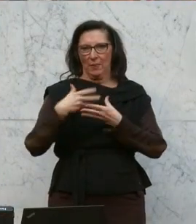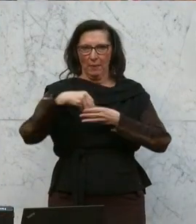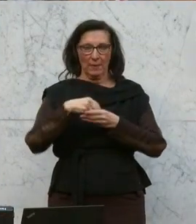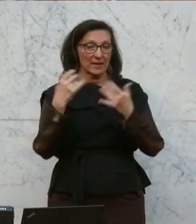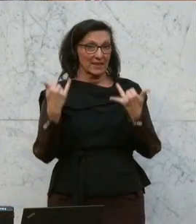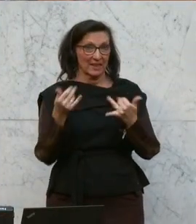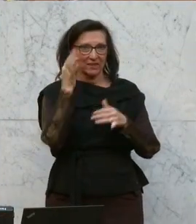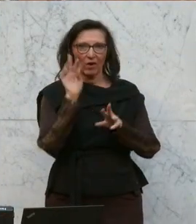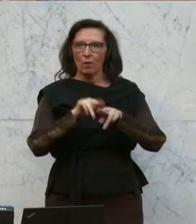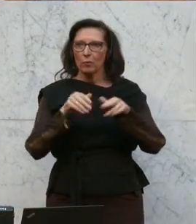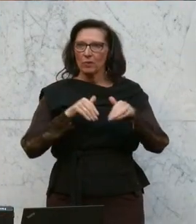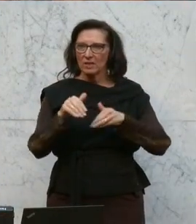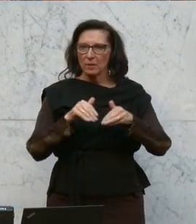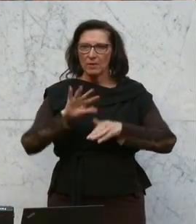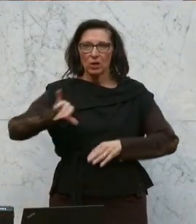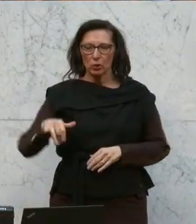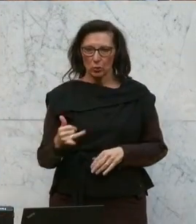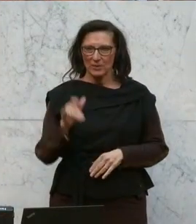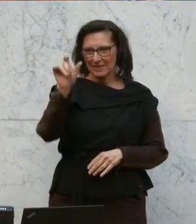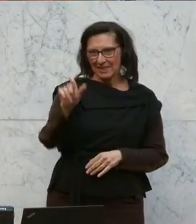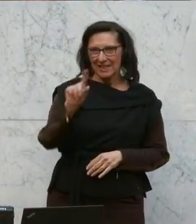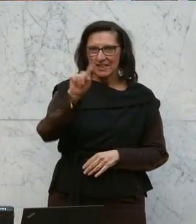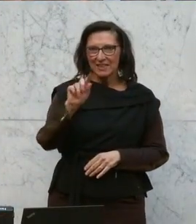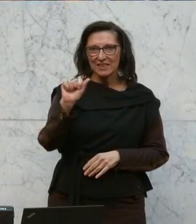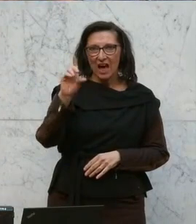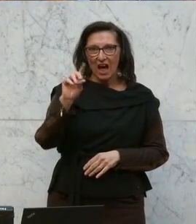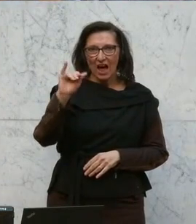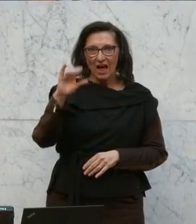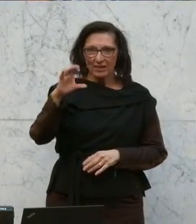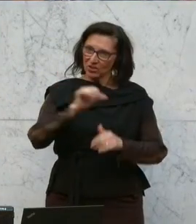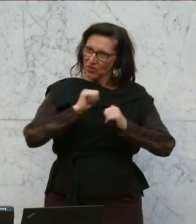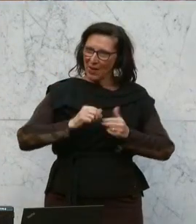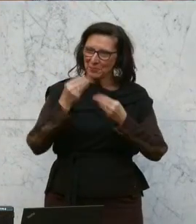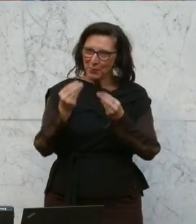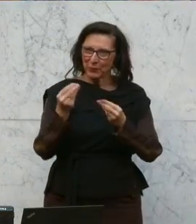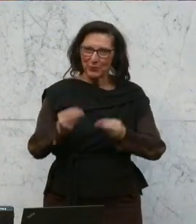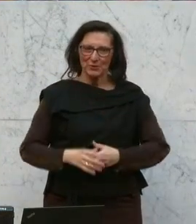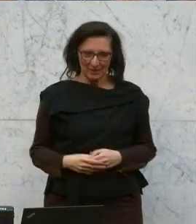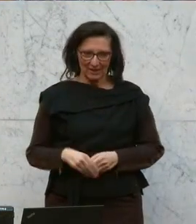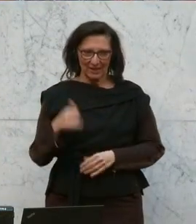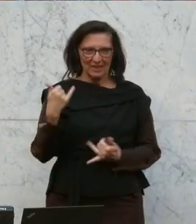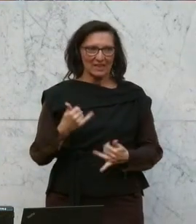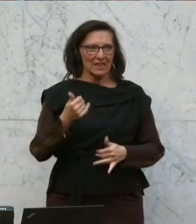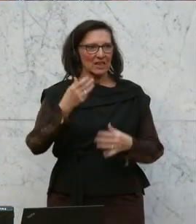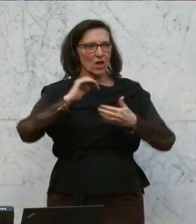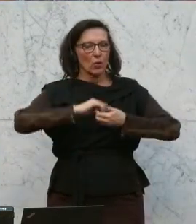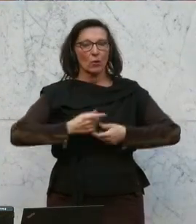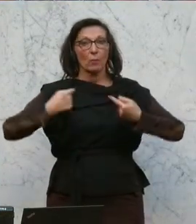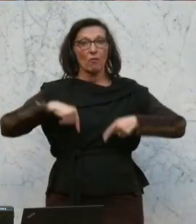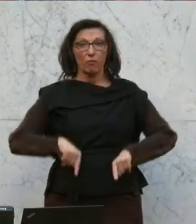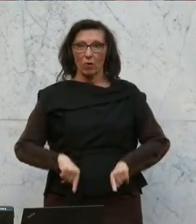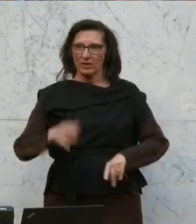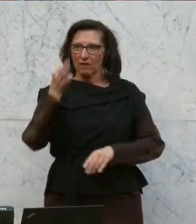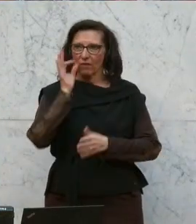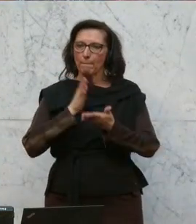Und sie bringt dazu einen Antrag ein. Es geht ja darum, dass Wohnungssuchende die Provision